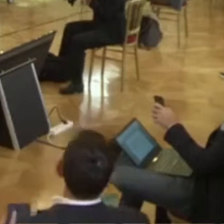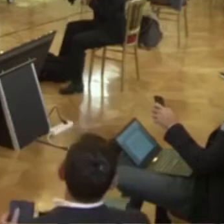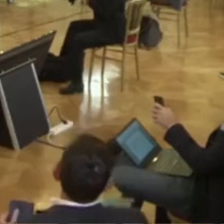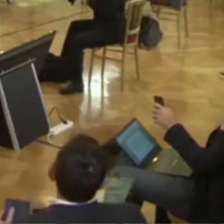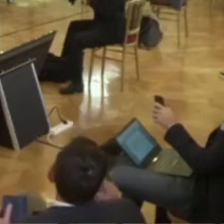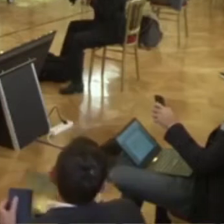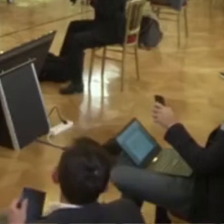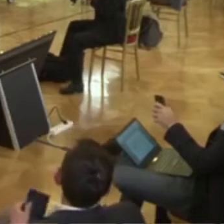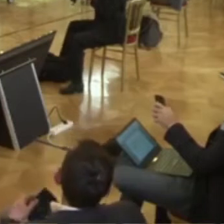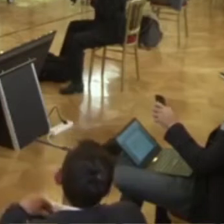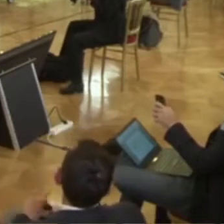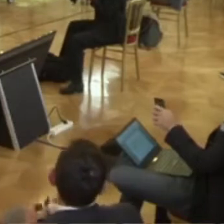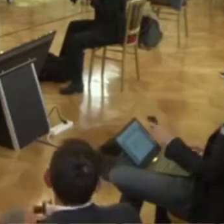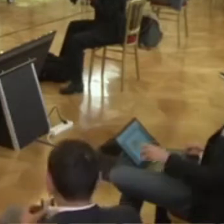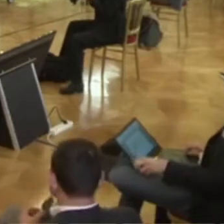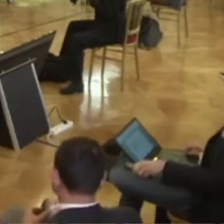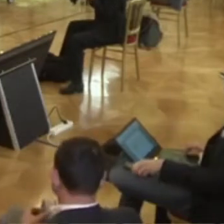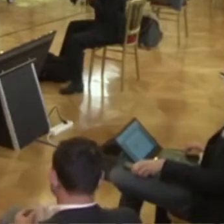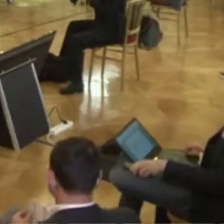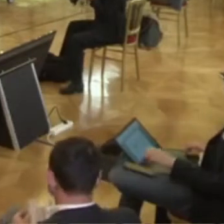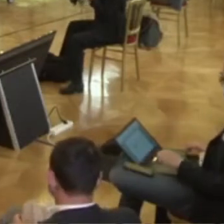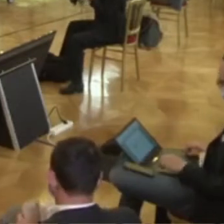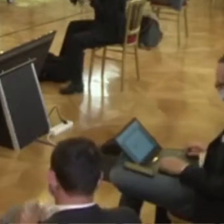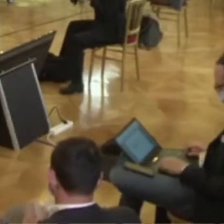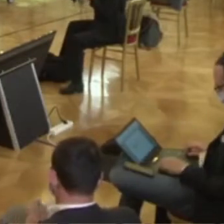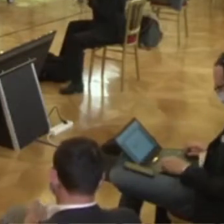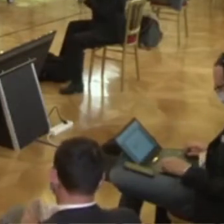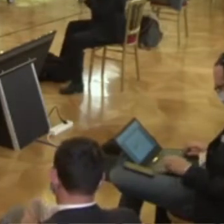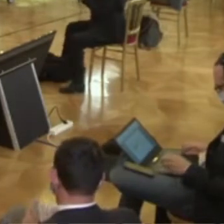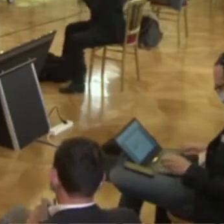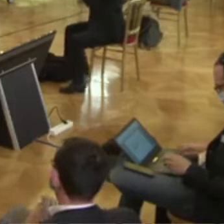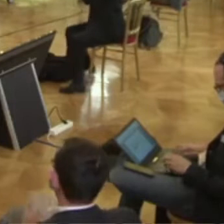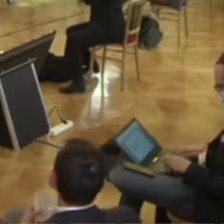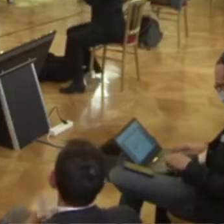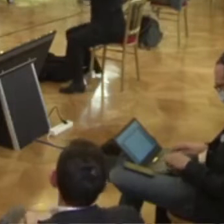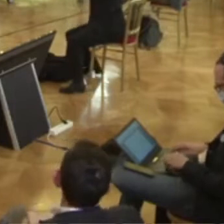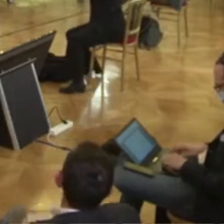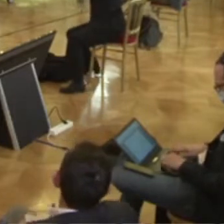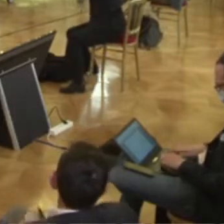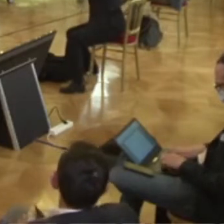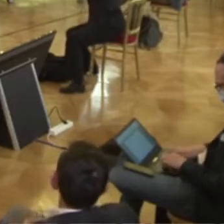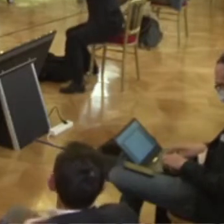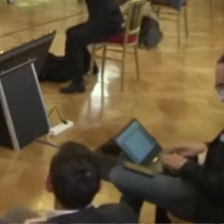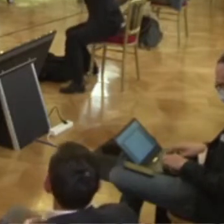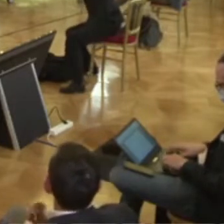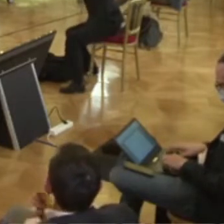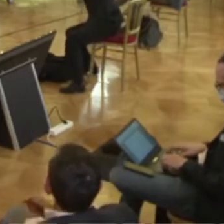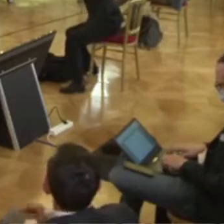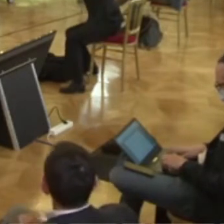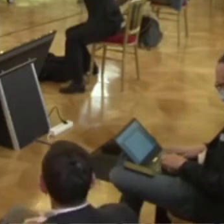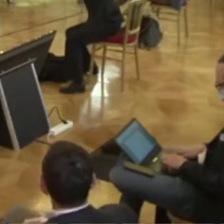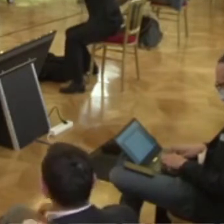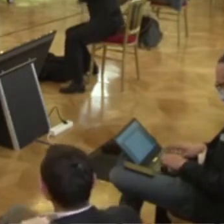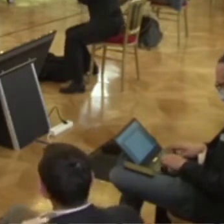Sitzung des Ministerrates, Herr Bundeskanzler, bitte. Vielen Dank, sehr geehrte Damen und Herren, Herr Vizekanzler, Herr